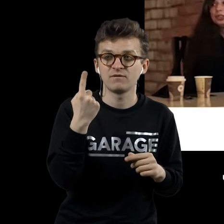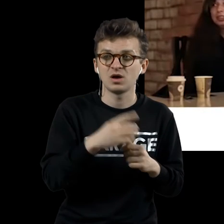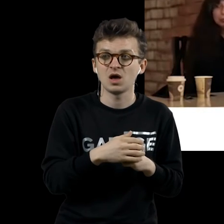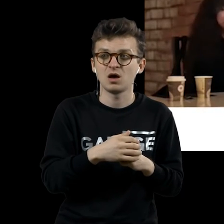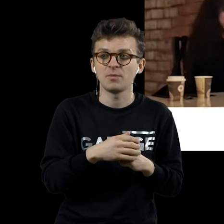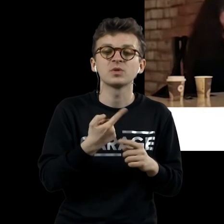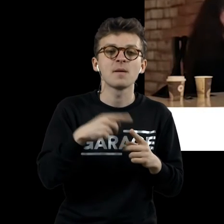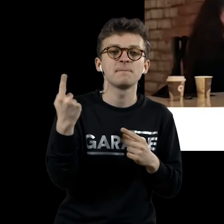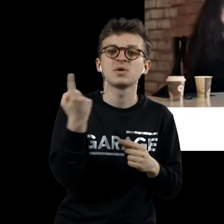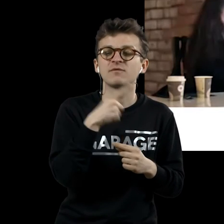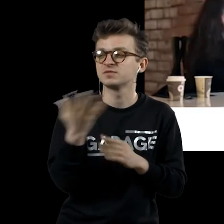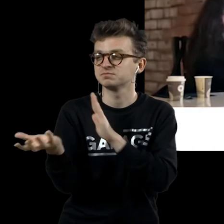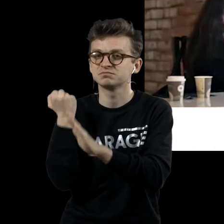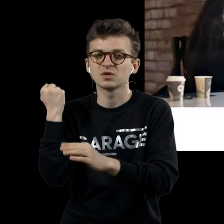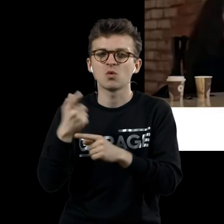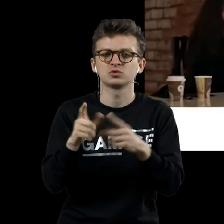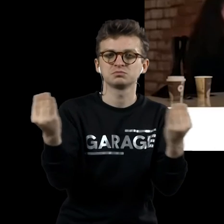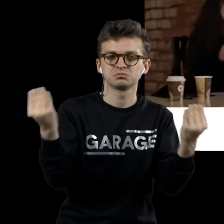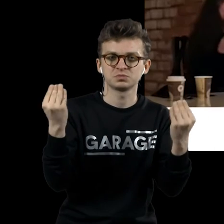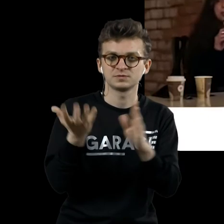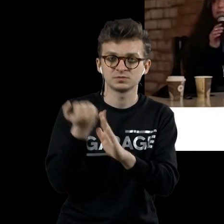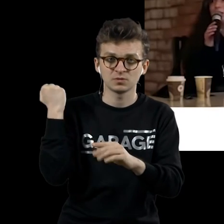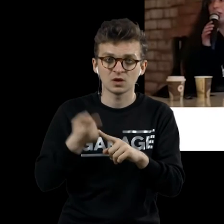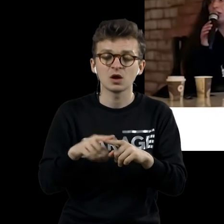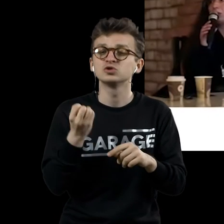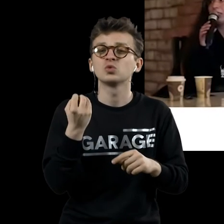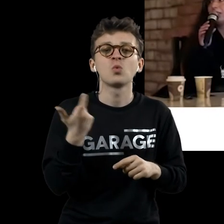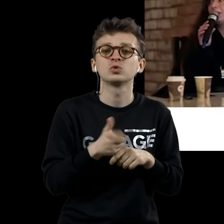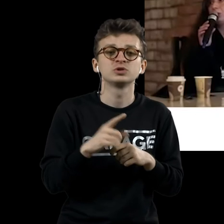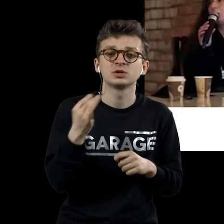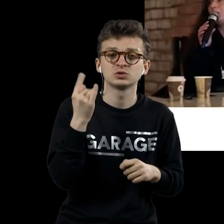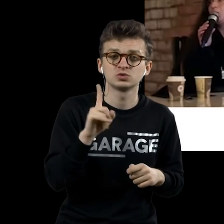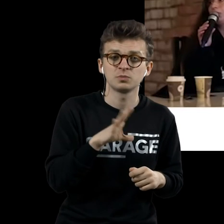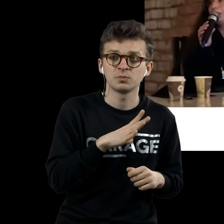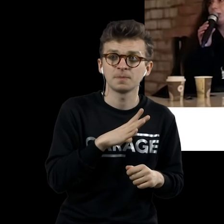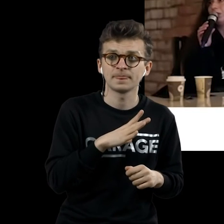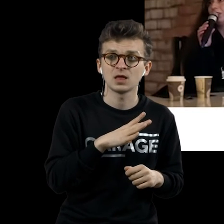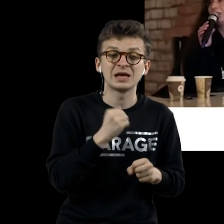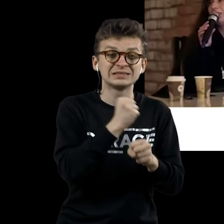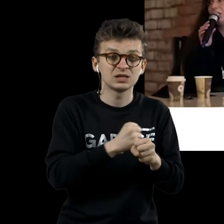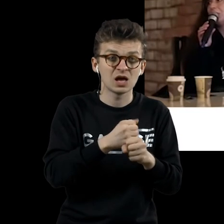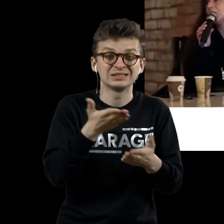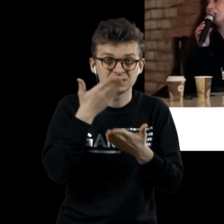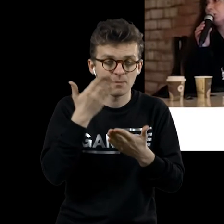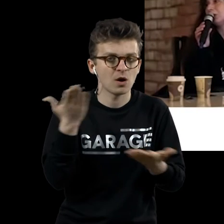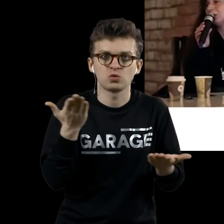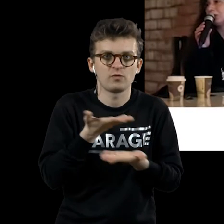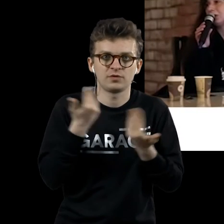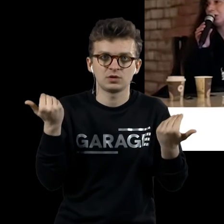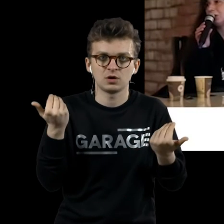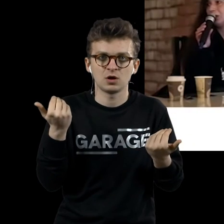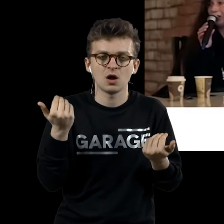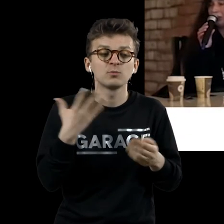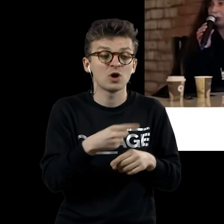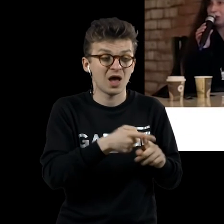роскоши, с предметами потребления, еще очень интересно создать несуществующий запах. Чем должны пахнуть